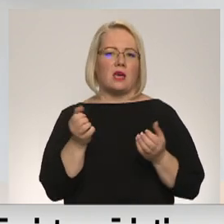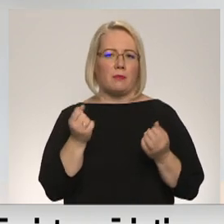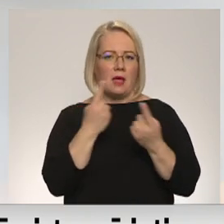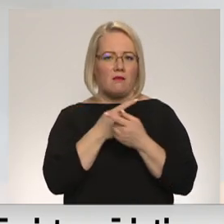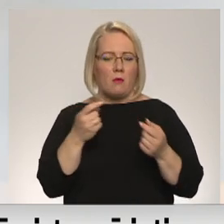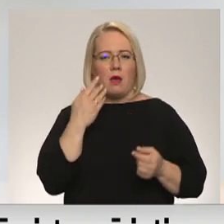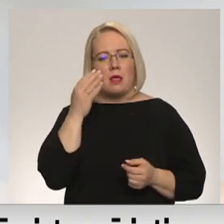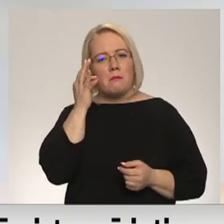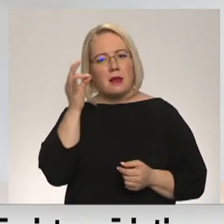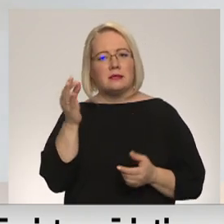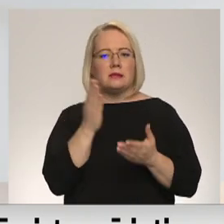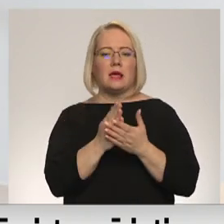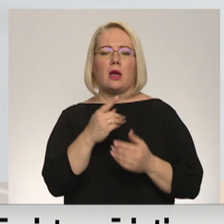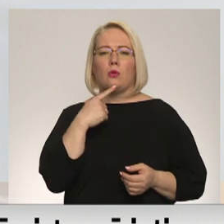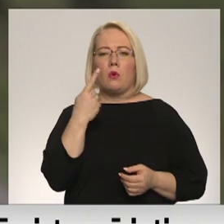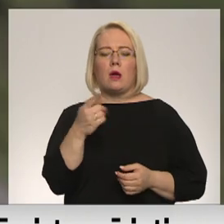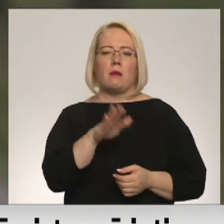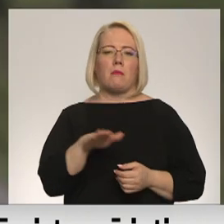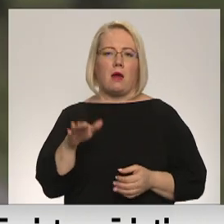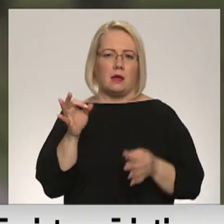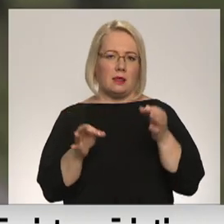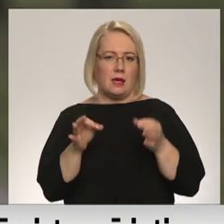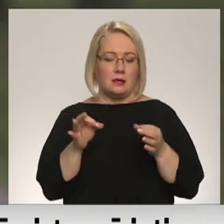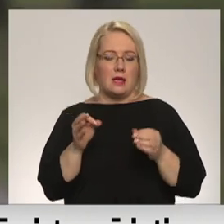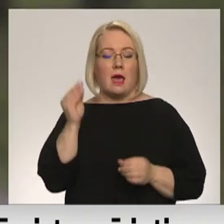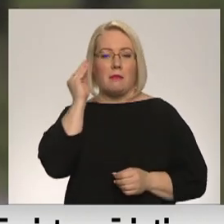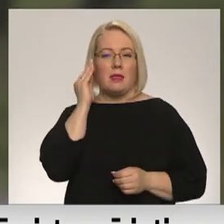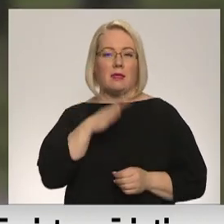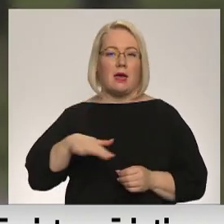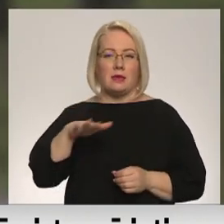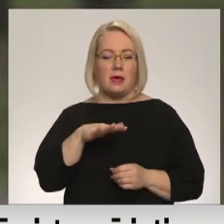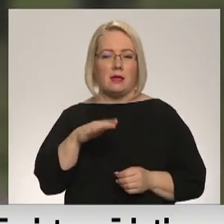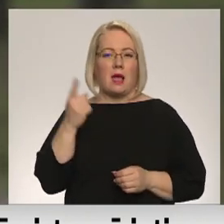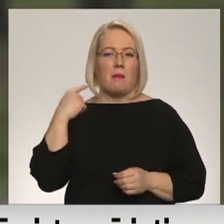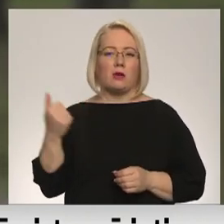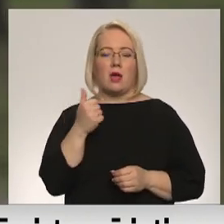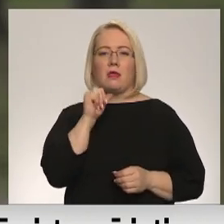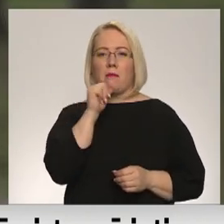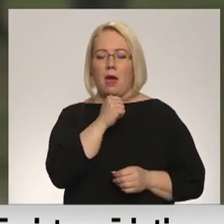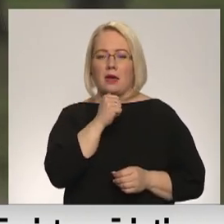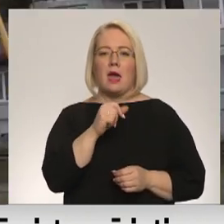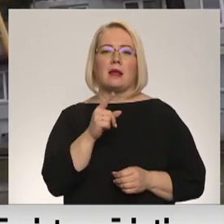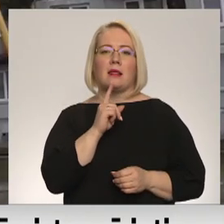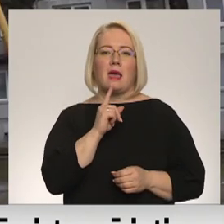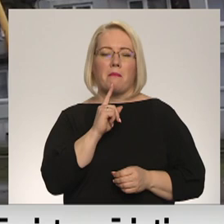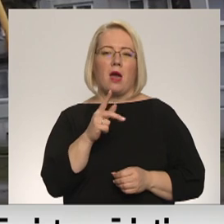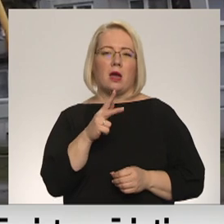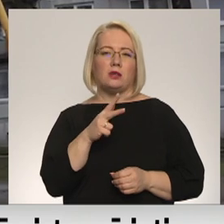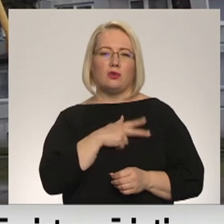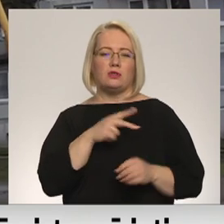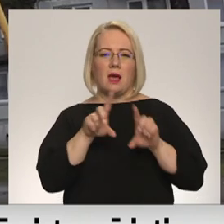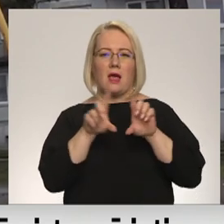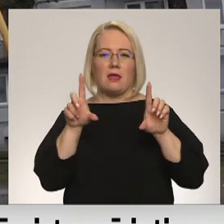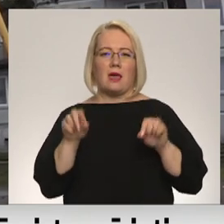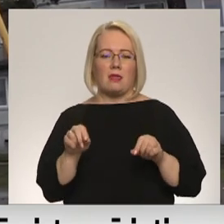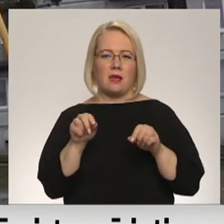precīzi tika norādīta bāriņtiesai. Minētā ģimene kopš pērnā gada māja atrodas arī Liepājas sociālā dienas redzslokā.